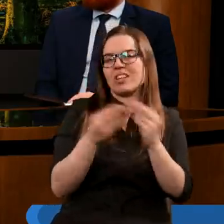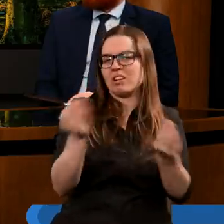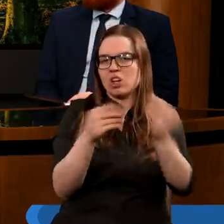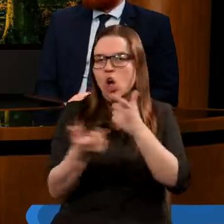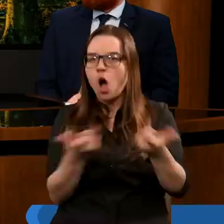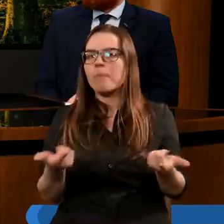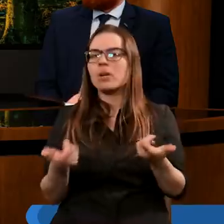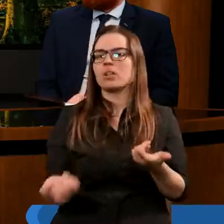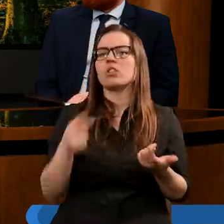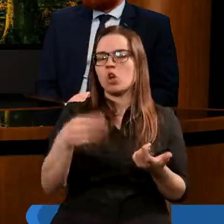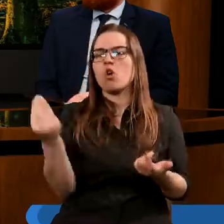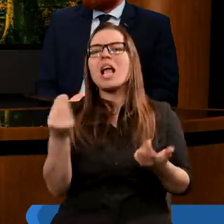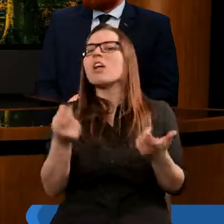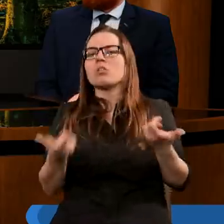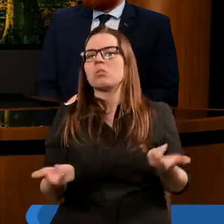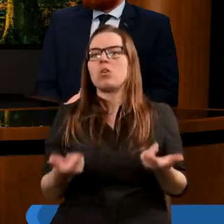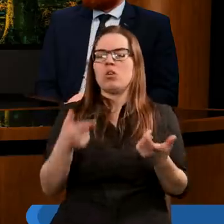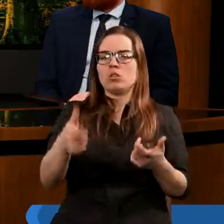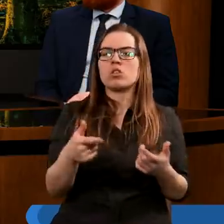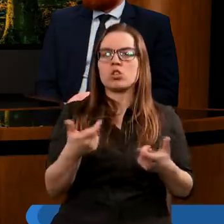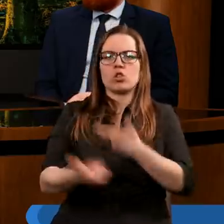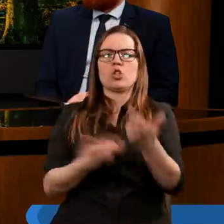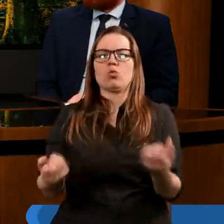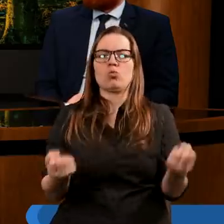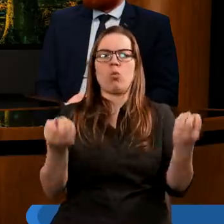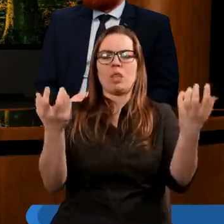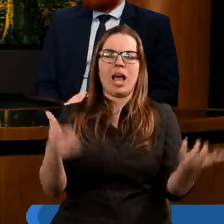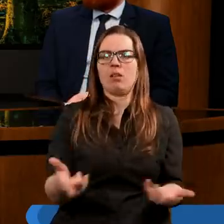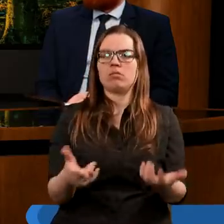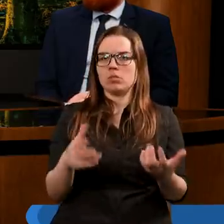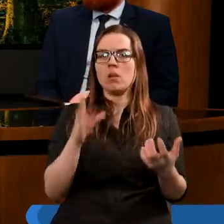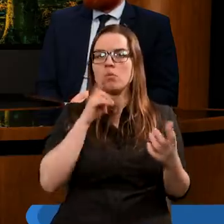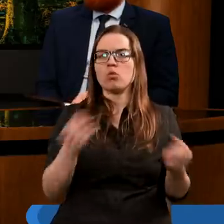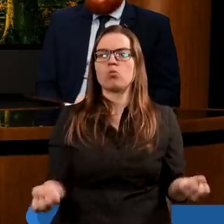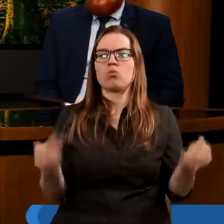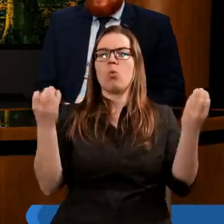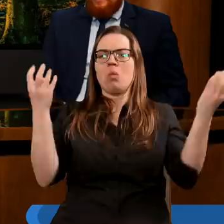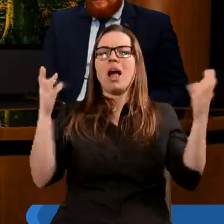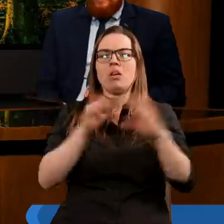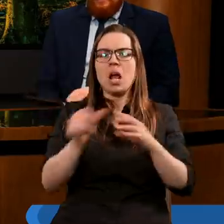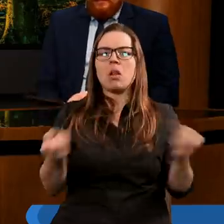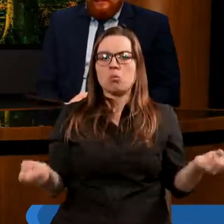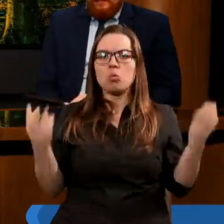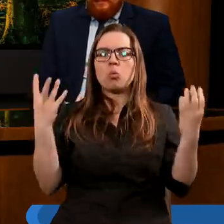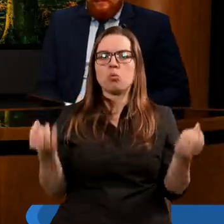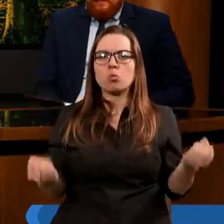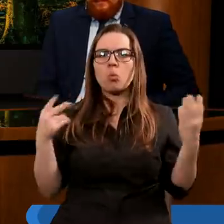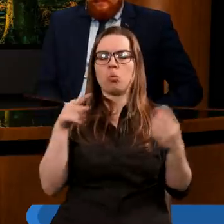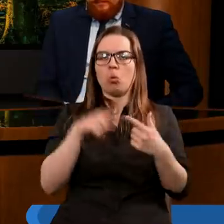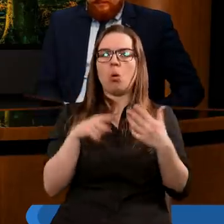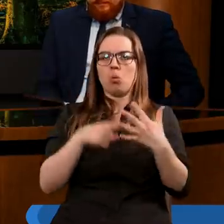no to jeszcze do tego czynią cuda. To też jest chyba takie znamienne, prawda, że tutaj właśnie cuda